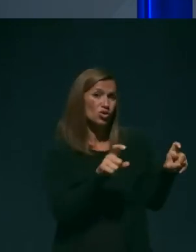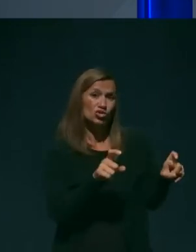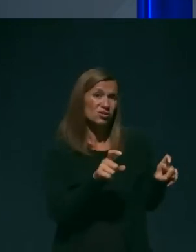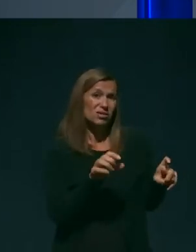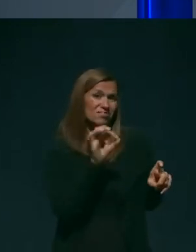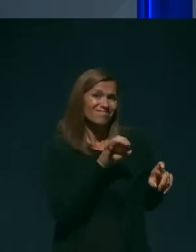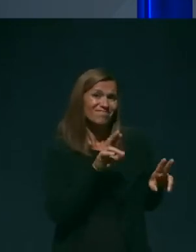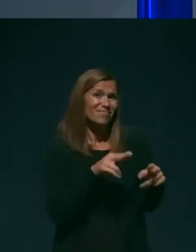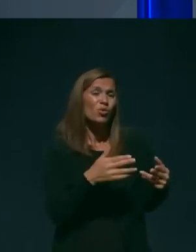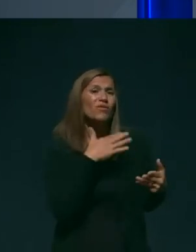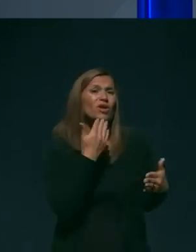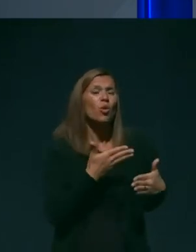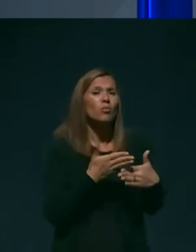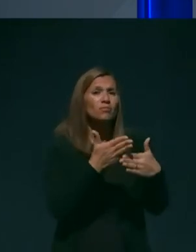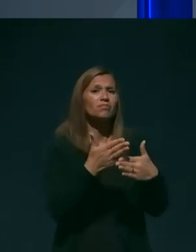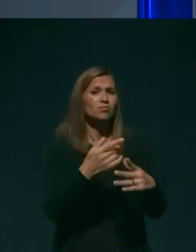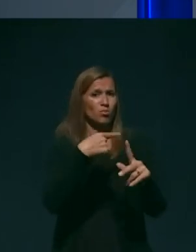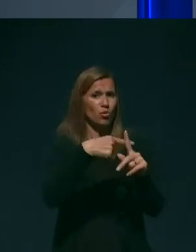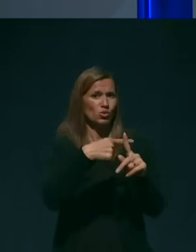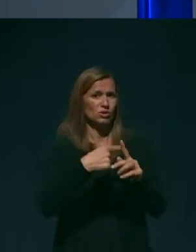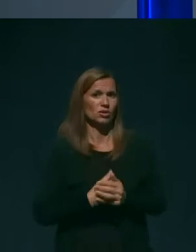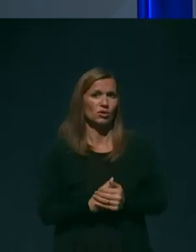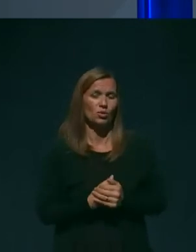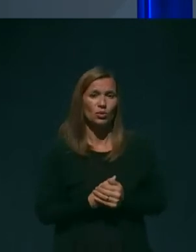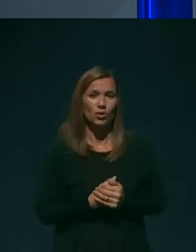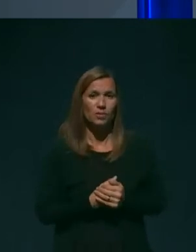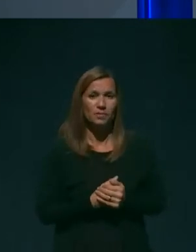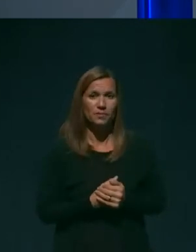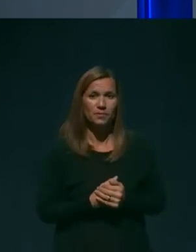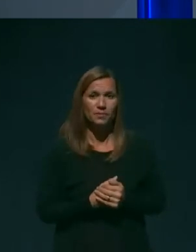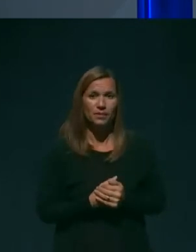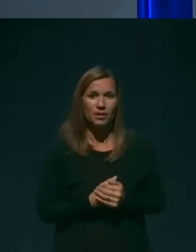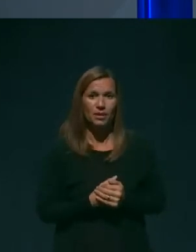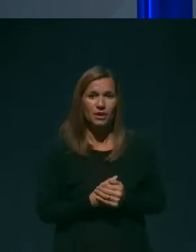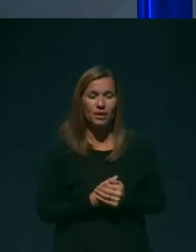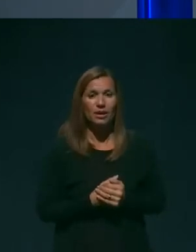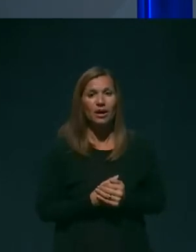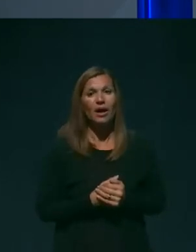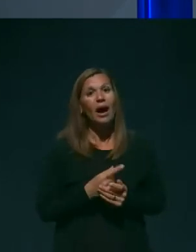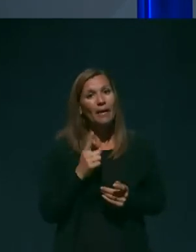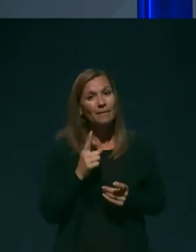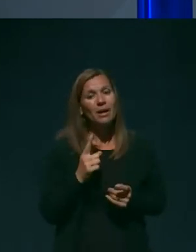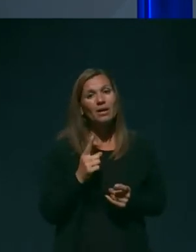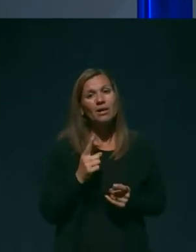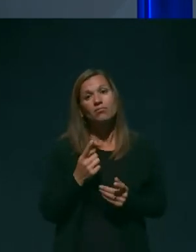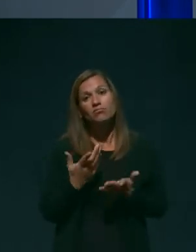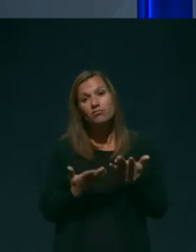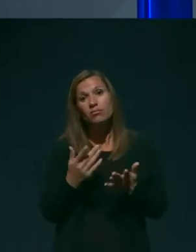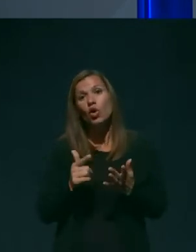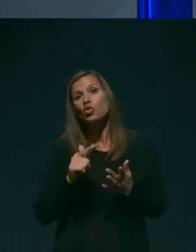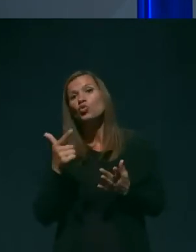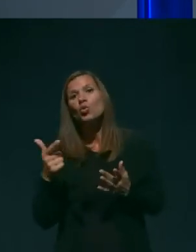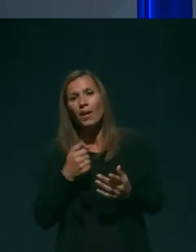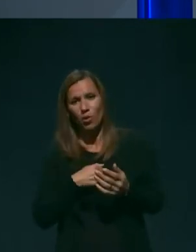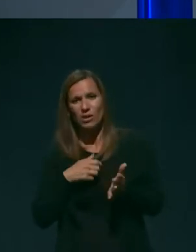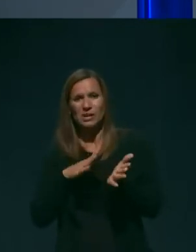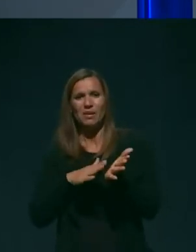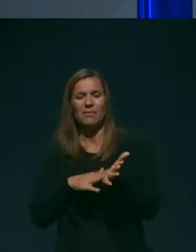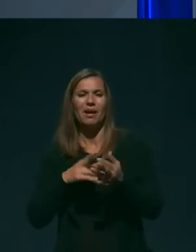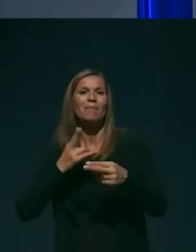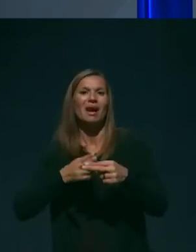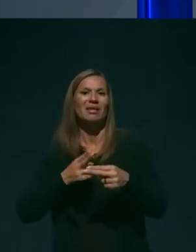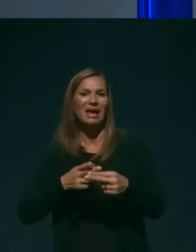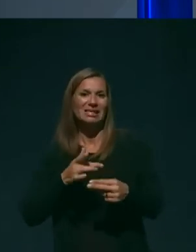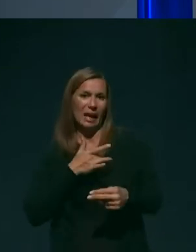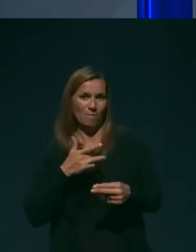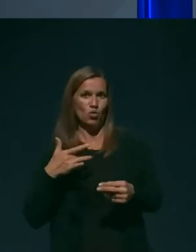pozitivno. Za razliko od nekaterih drugih poleznih, recimo ene bakterijske plučnice, za katero je premestitev